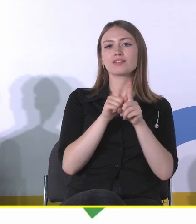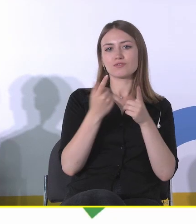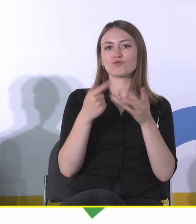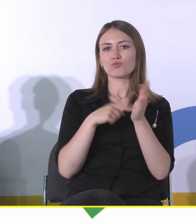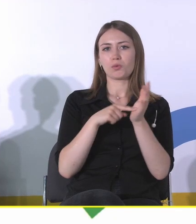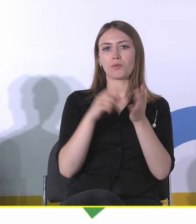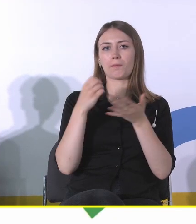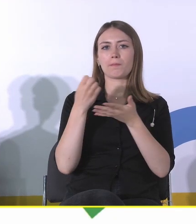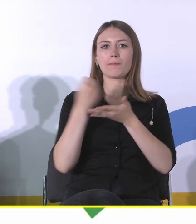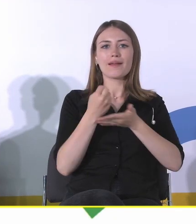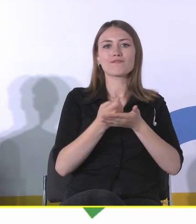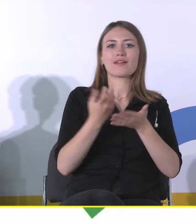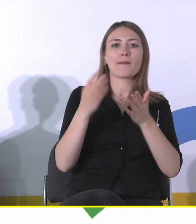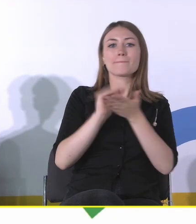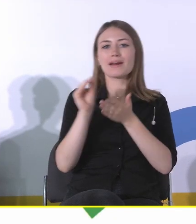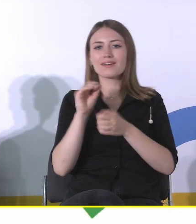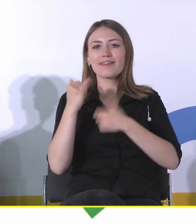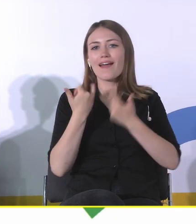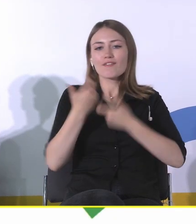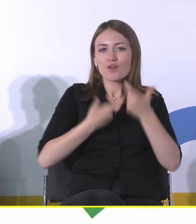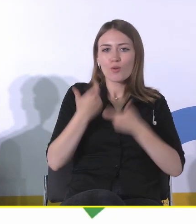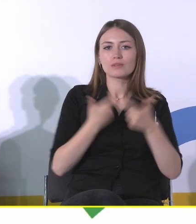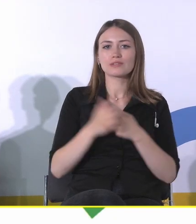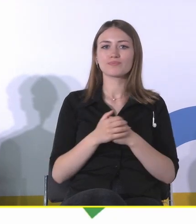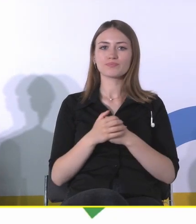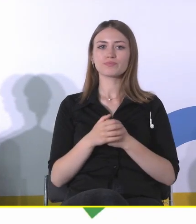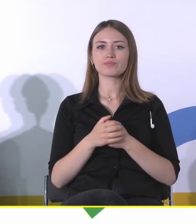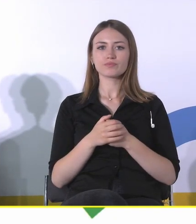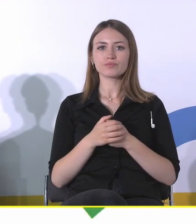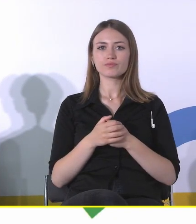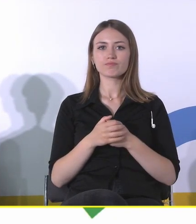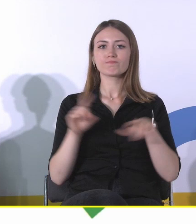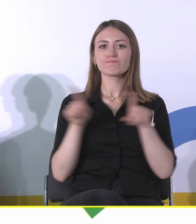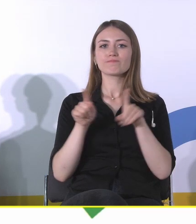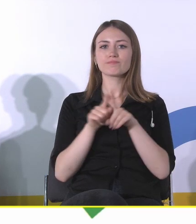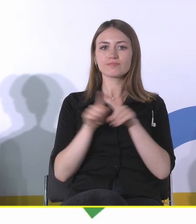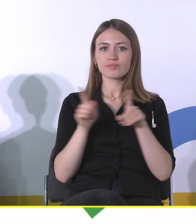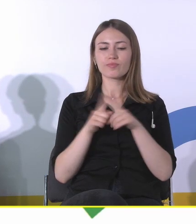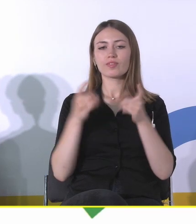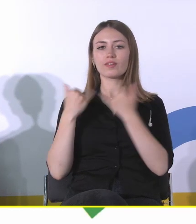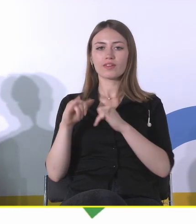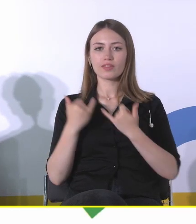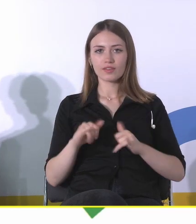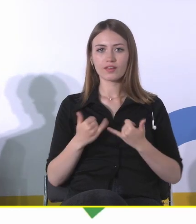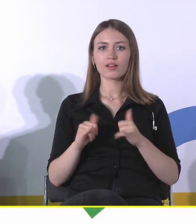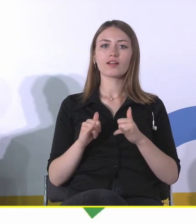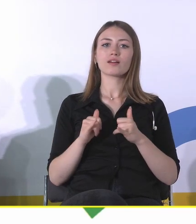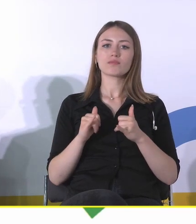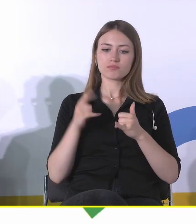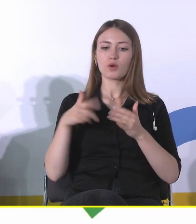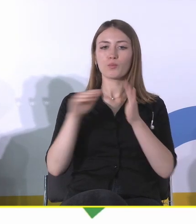pewnego punktu widzenia praktyka i w kontekście innych potrzeb,